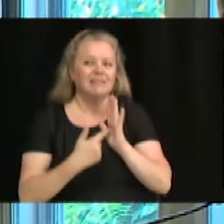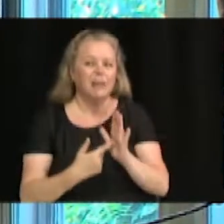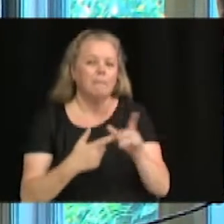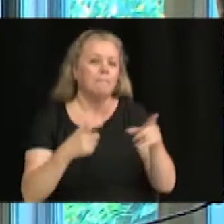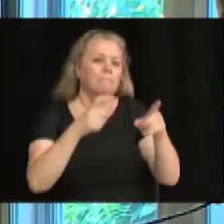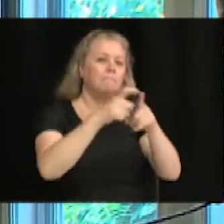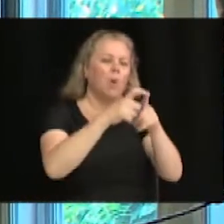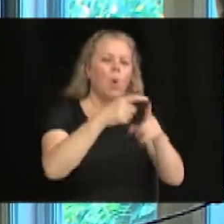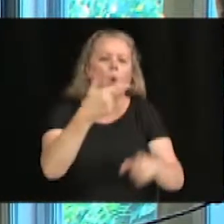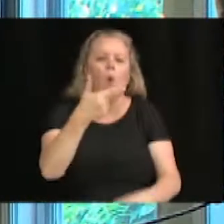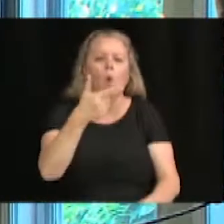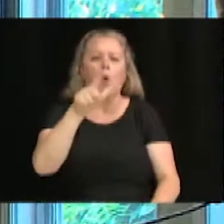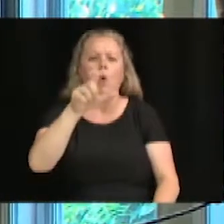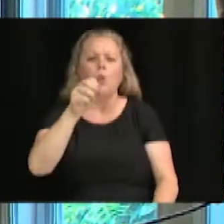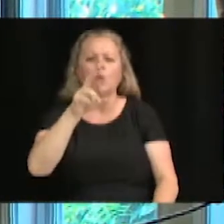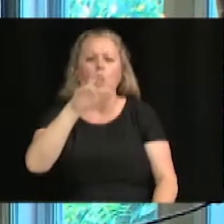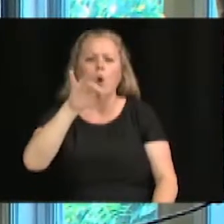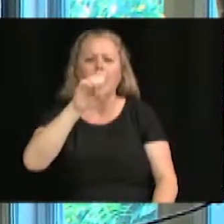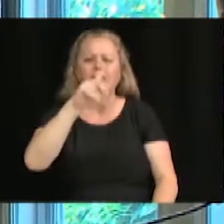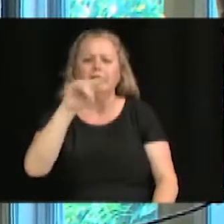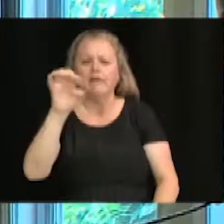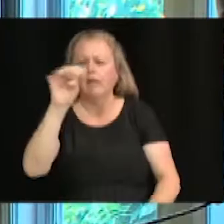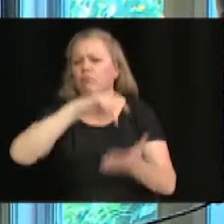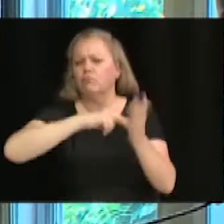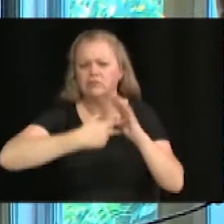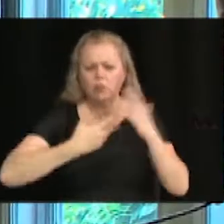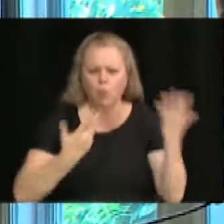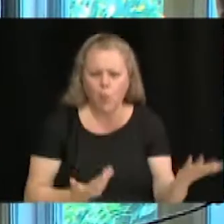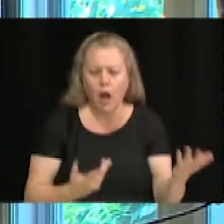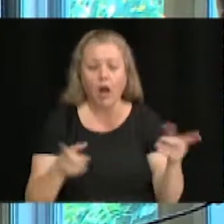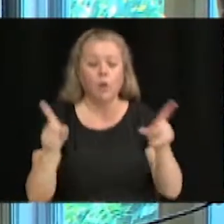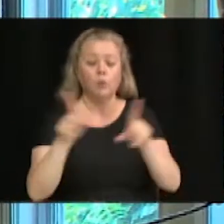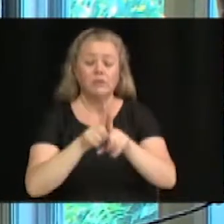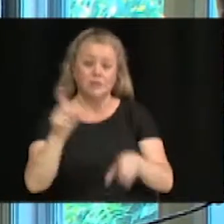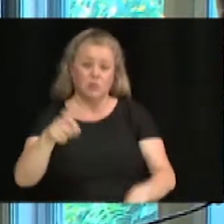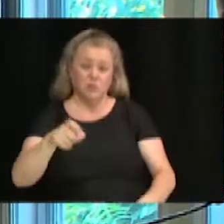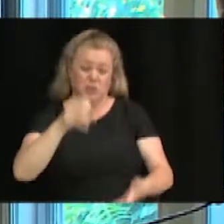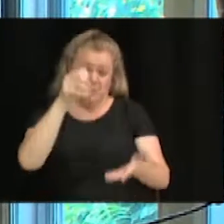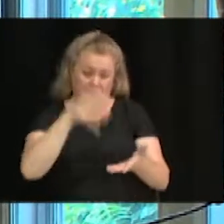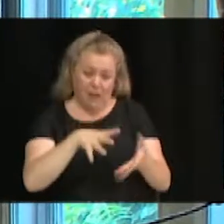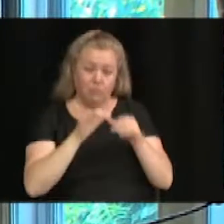gloriette », par exemple, ainsi que des obligations de fournir des plans d'architecture lorsque requis.